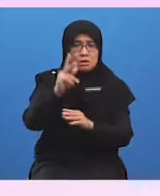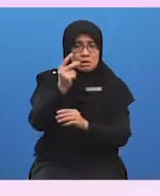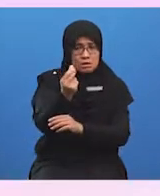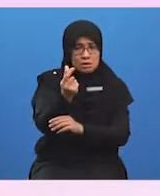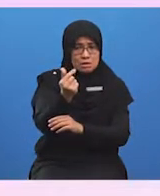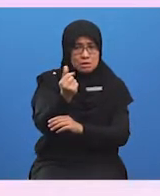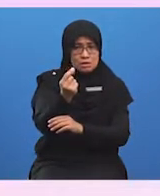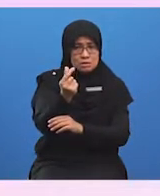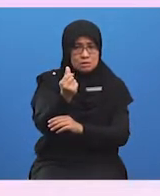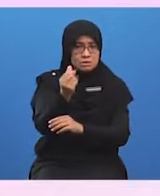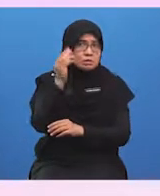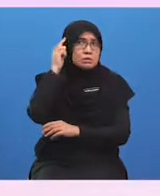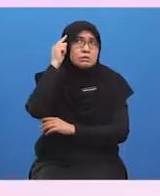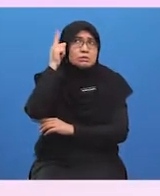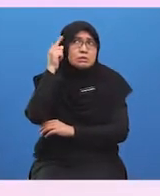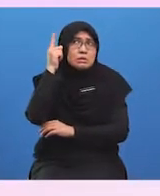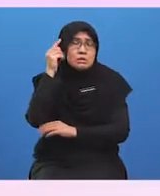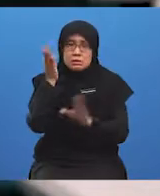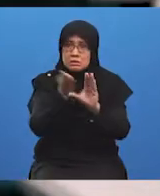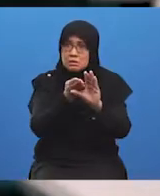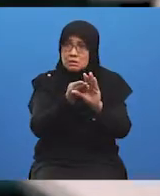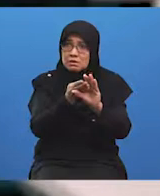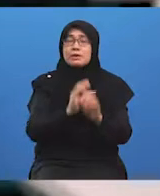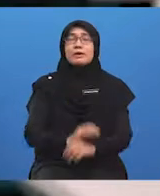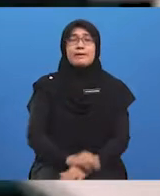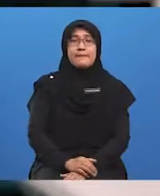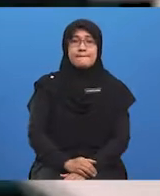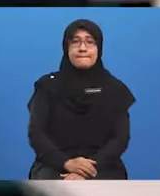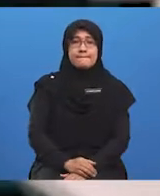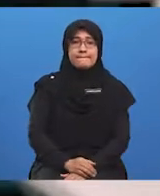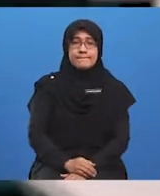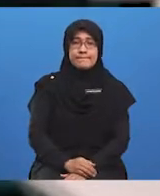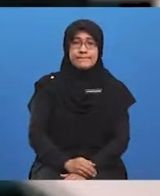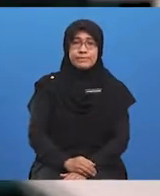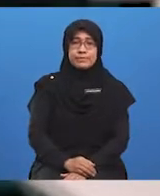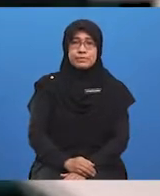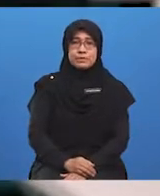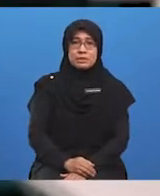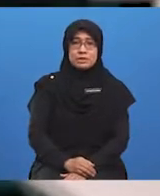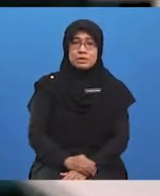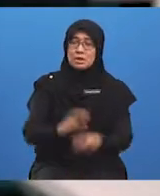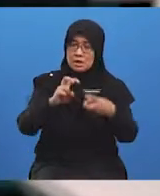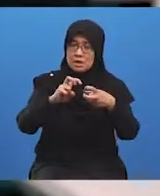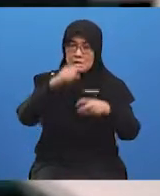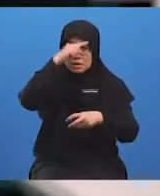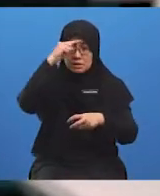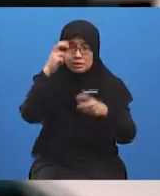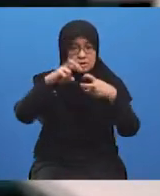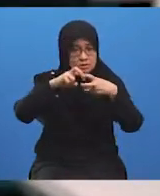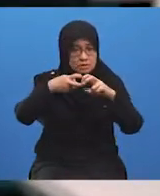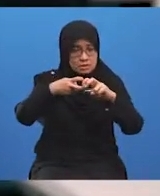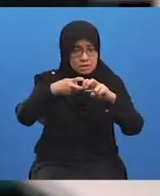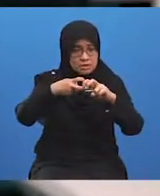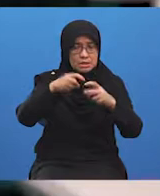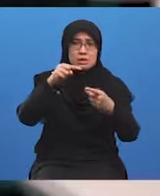diragui oleh pihak bank. Oleh itu, pelajar disebabkan perkara di atas agak sukar